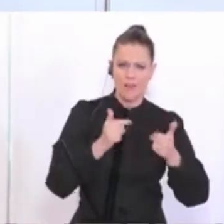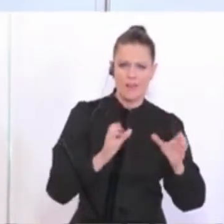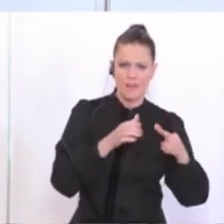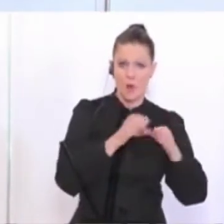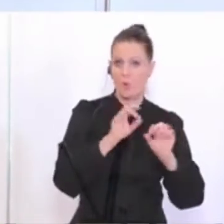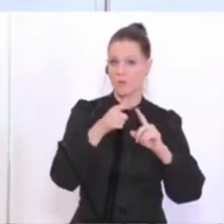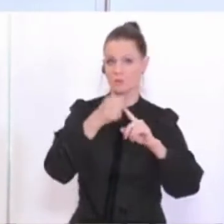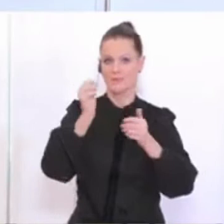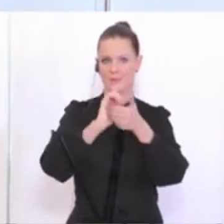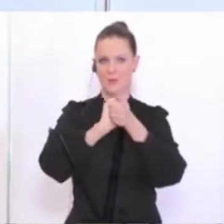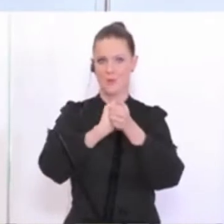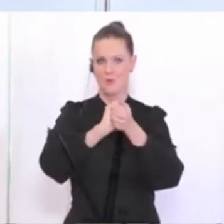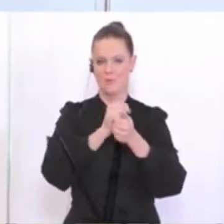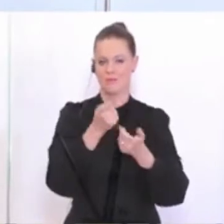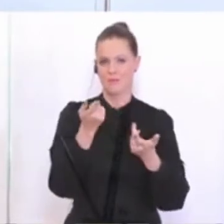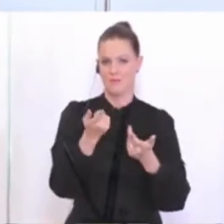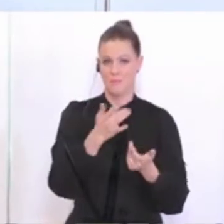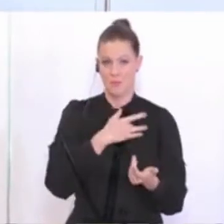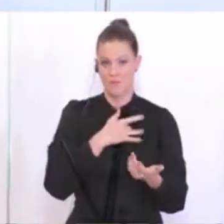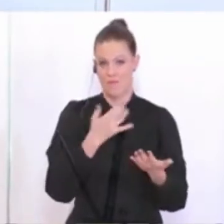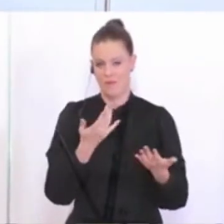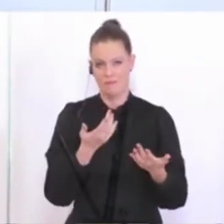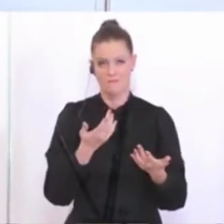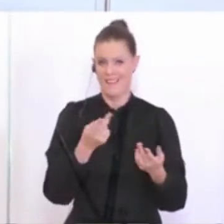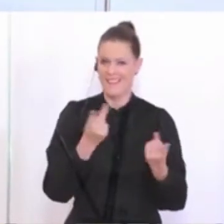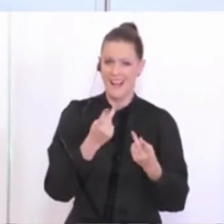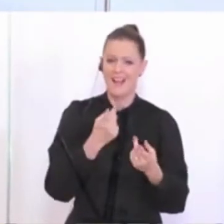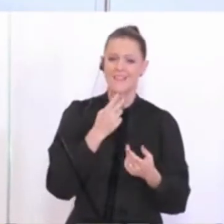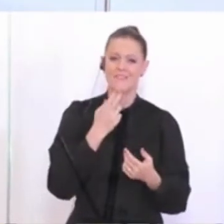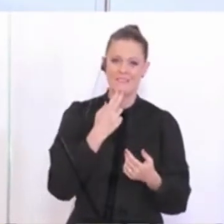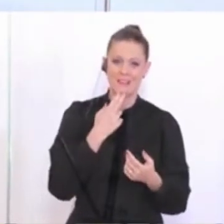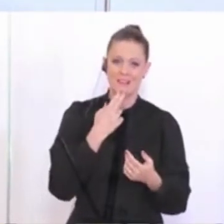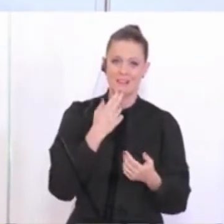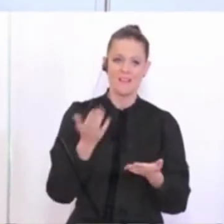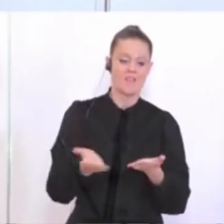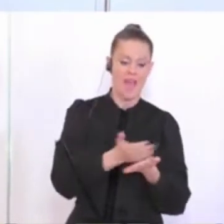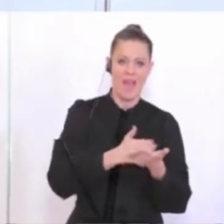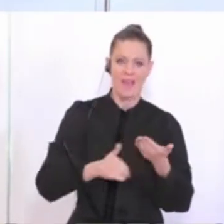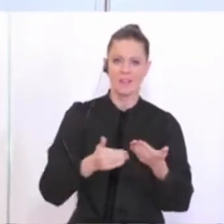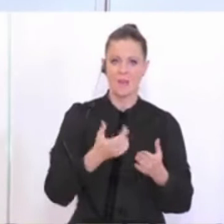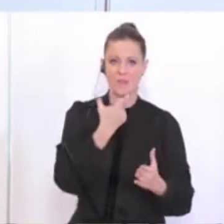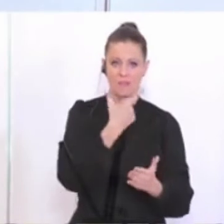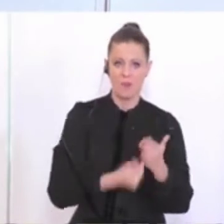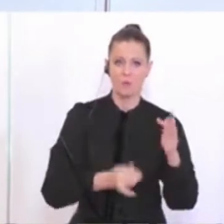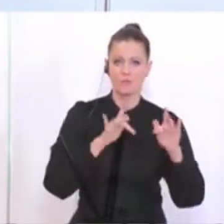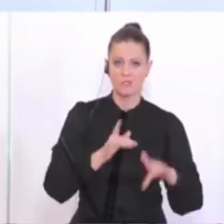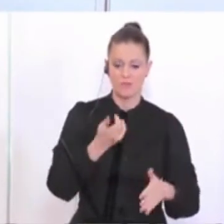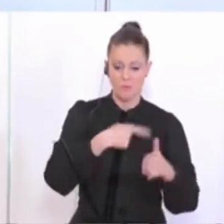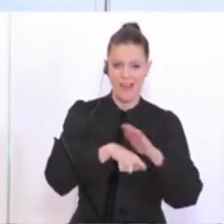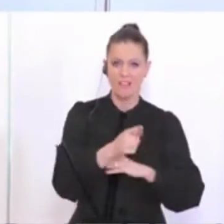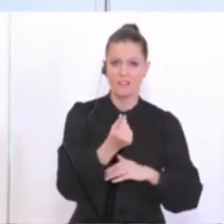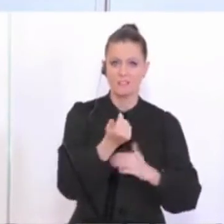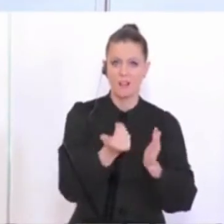Spitzenklubs betreffen, dass sie die Einnahmenausfälle natürlich haben, weil sie ja kein Eintrittsgeld kassieren können.